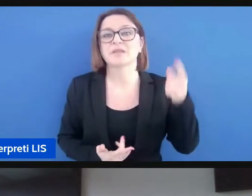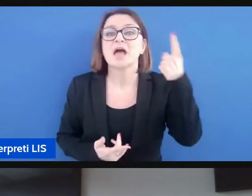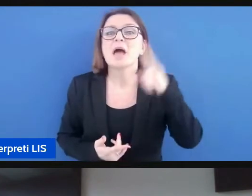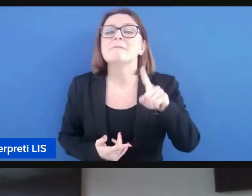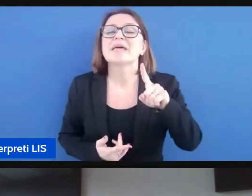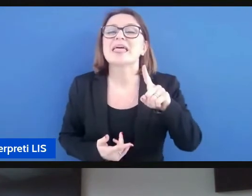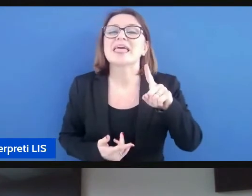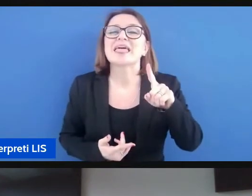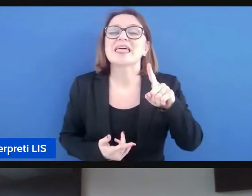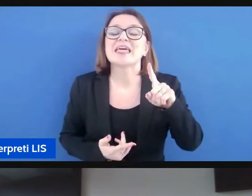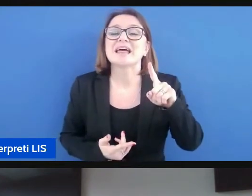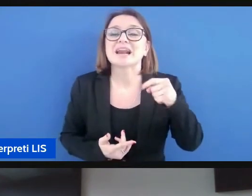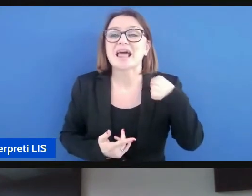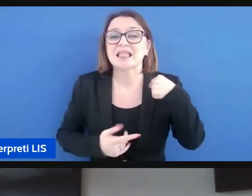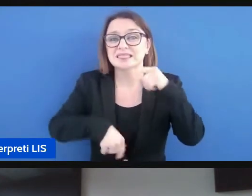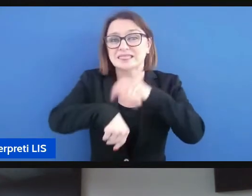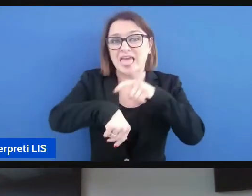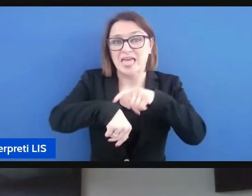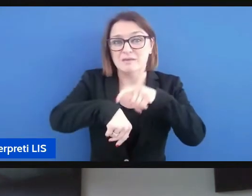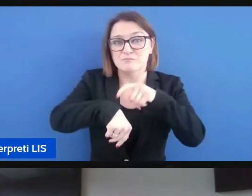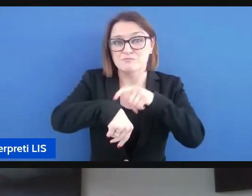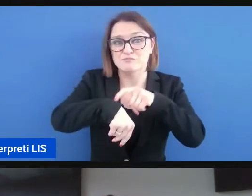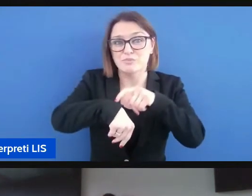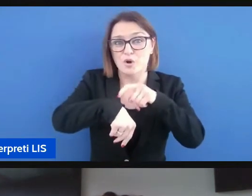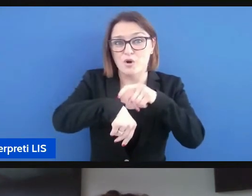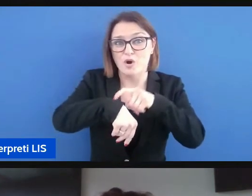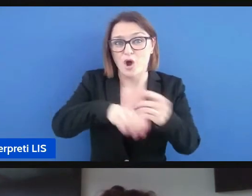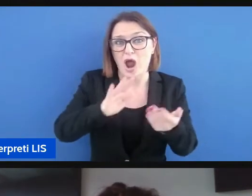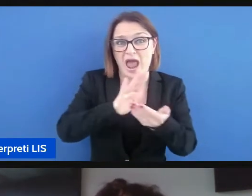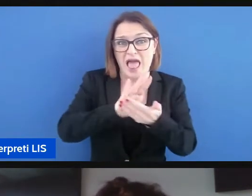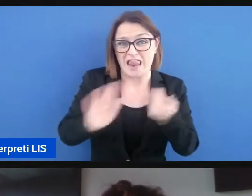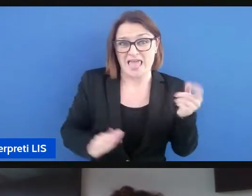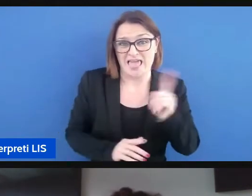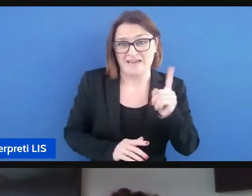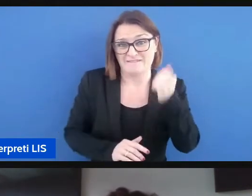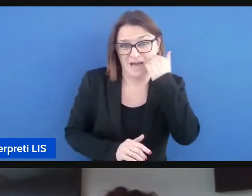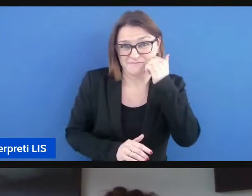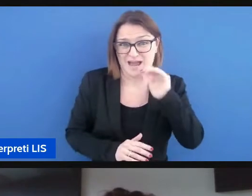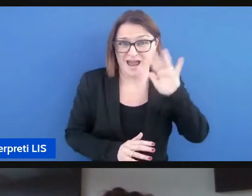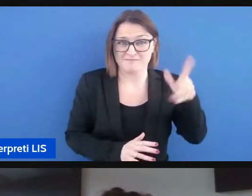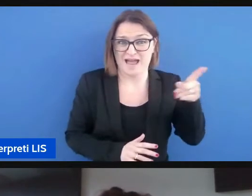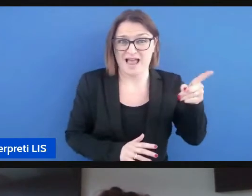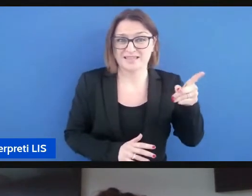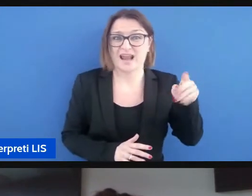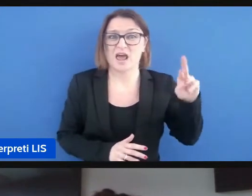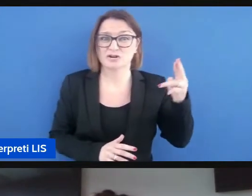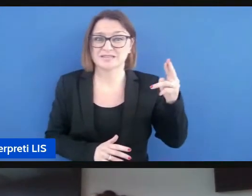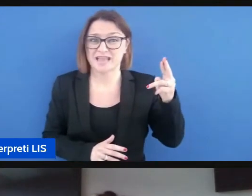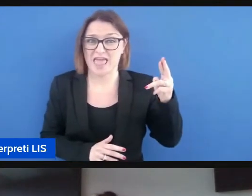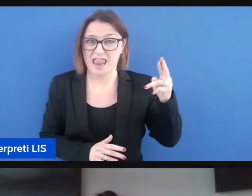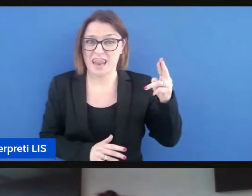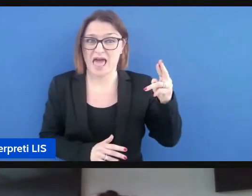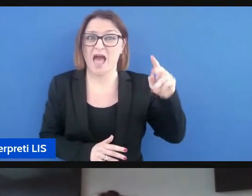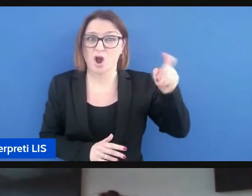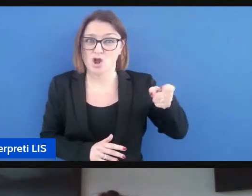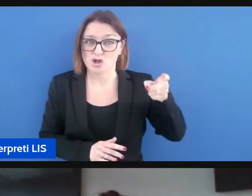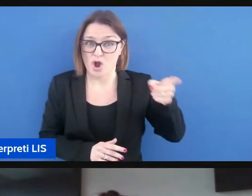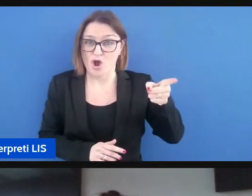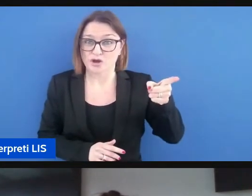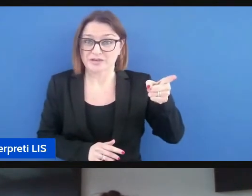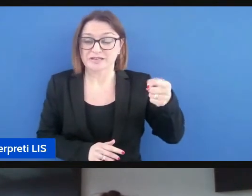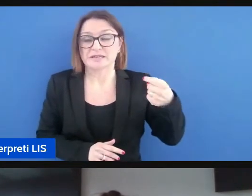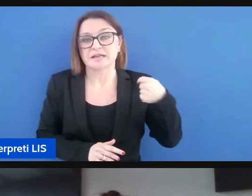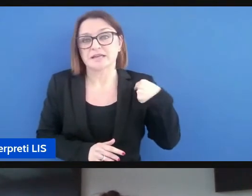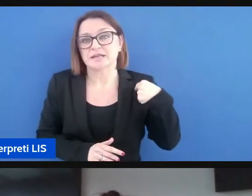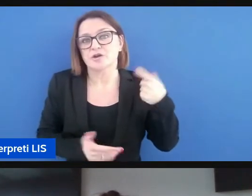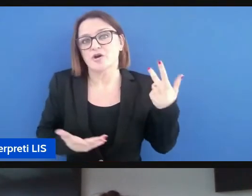tempo alla alla mamma Rossella goglioni mi permetto senza